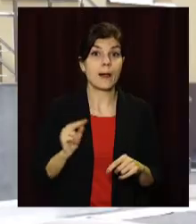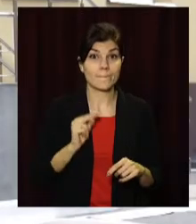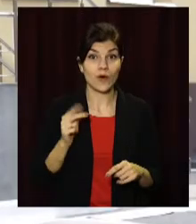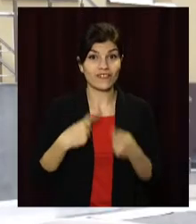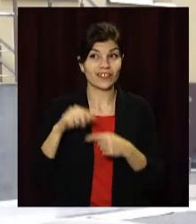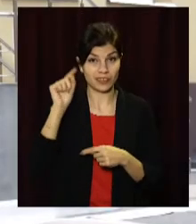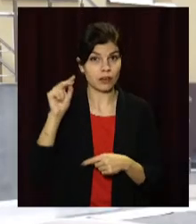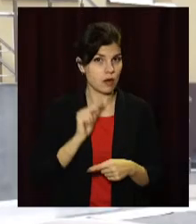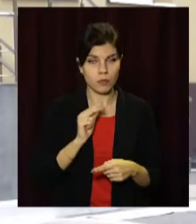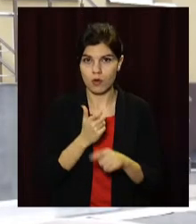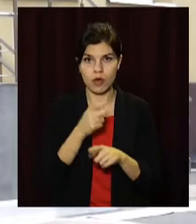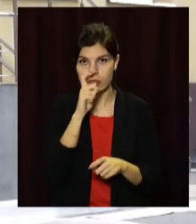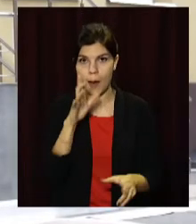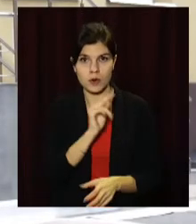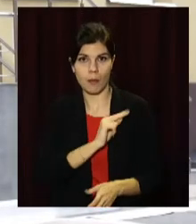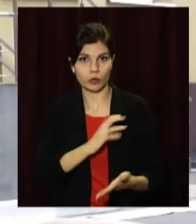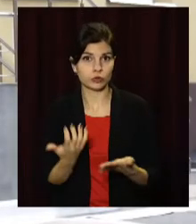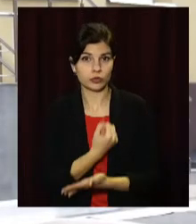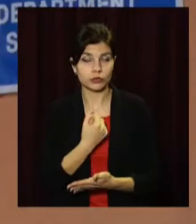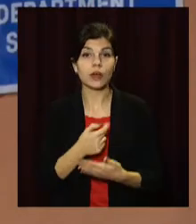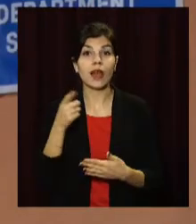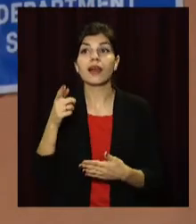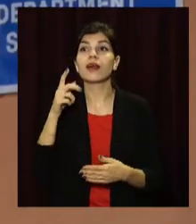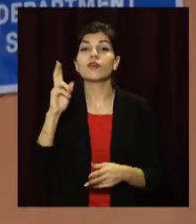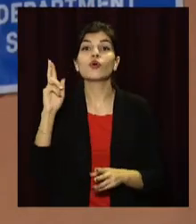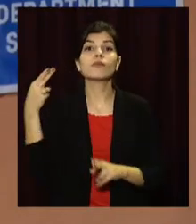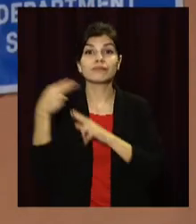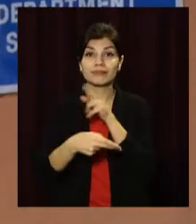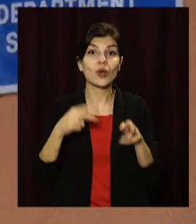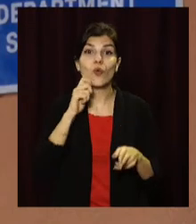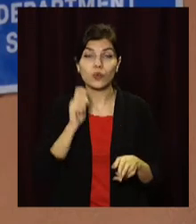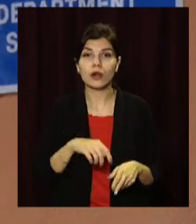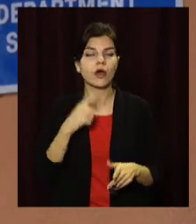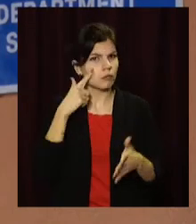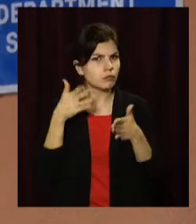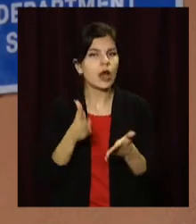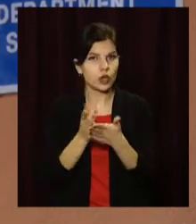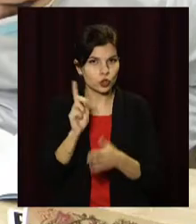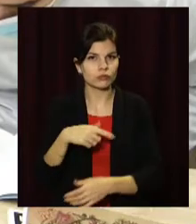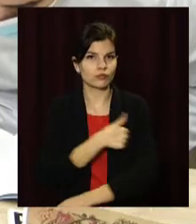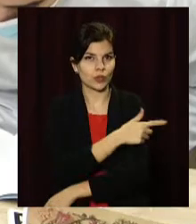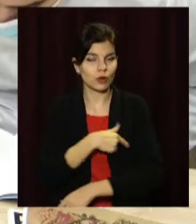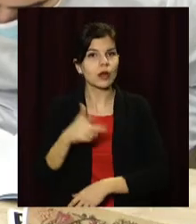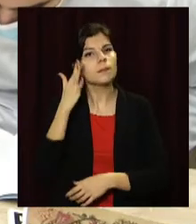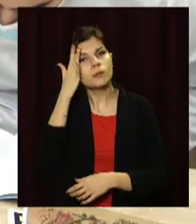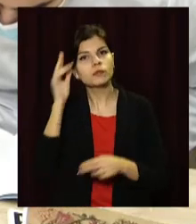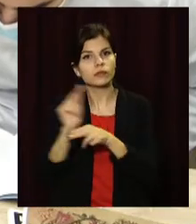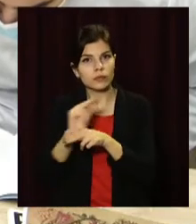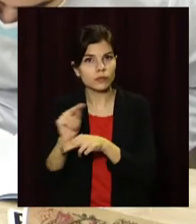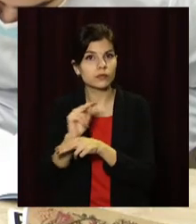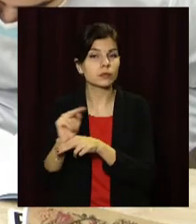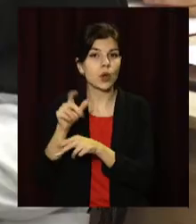За статистикою, половина іноземців, які приїжджають в Україну за вищою освітою, обирають медицину. Мріє допомагати людям і Манал